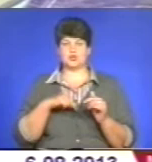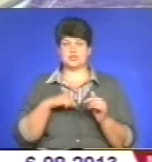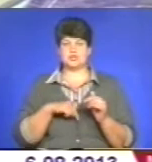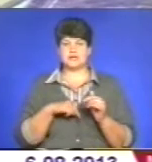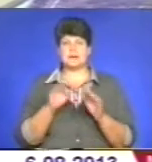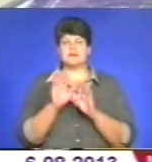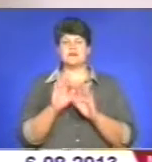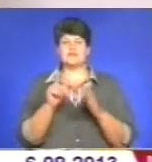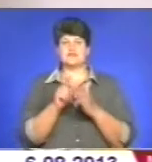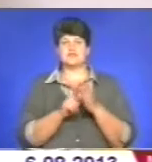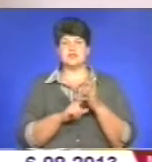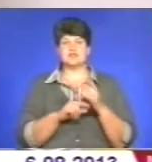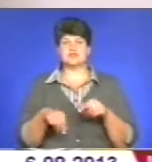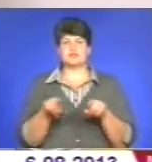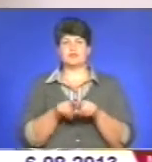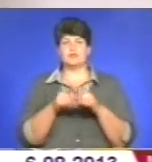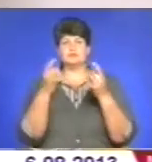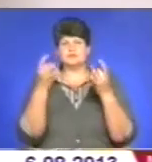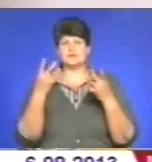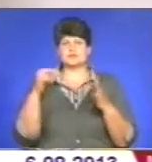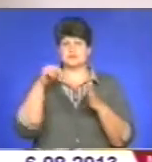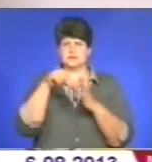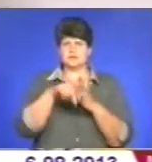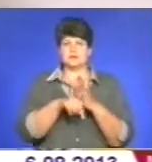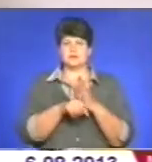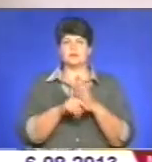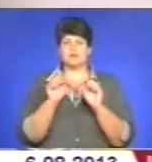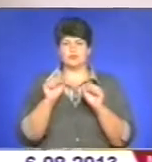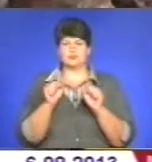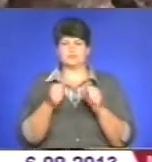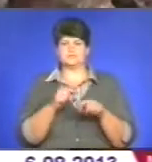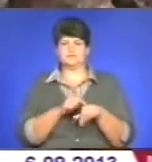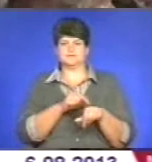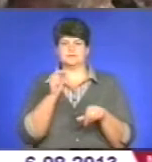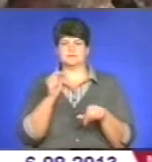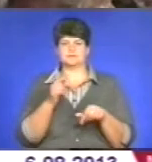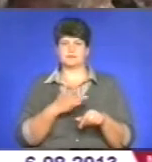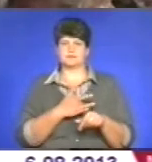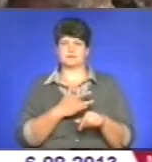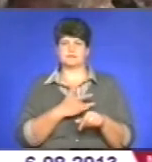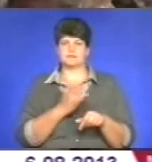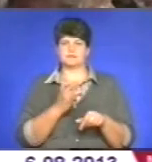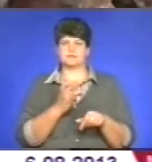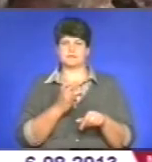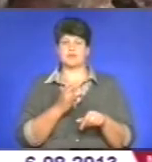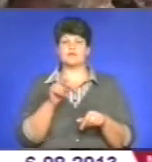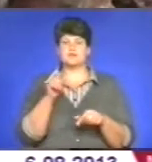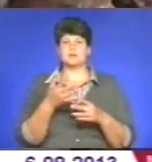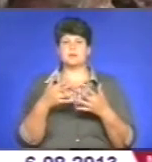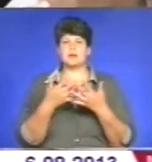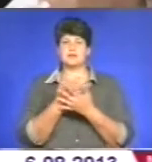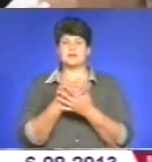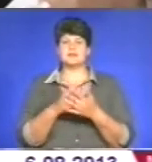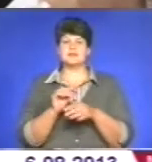немов життєпис-поетеси. Прості і глибокі, здатні розвирушити найзакам'яніліше серце. У них переплилися